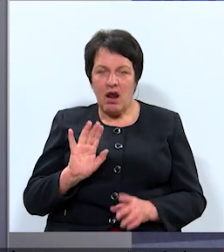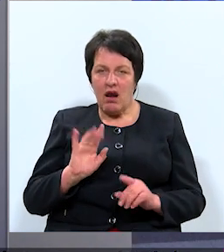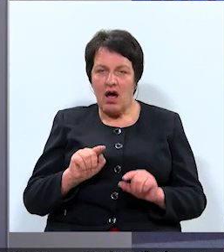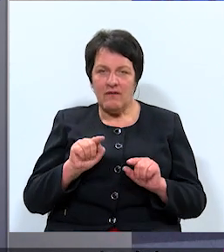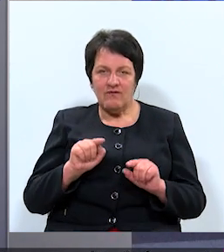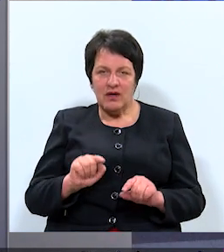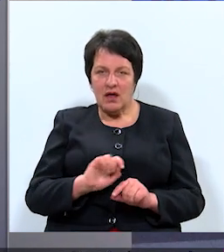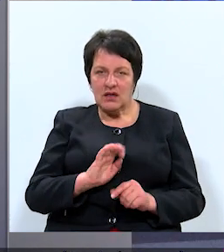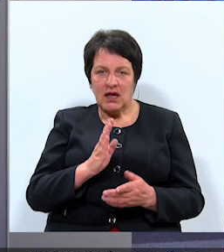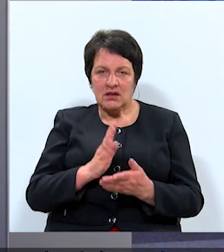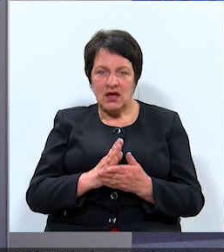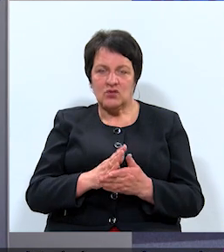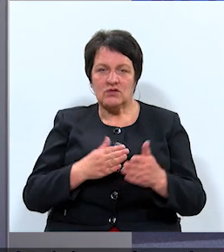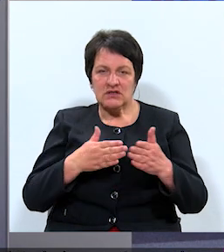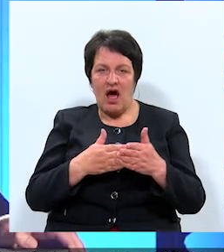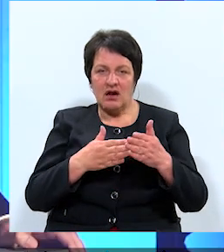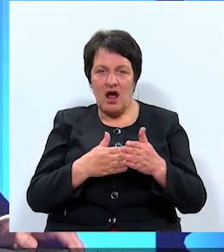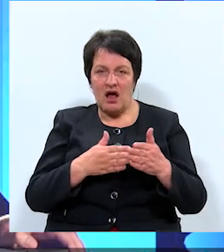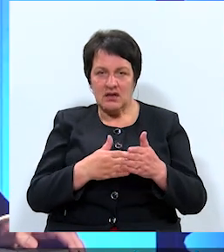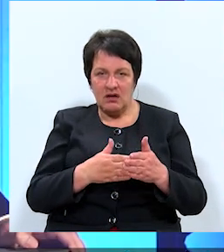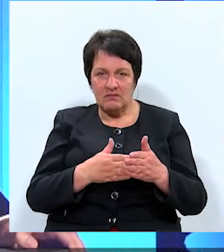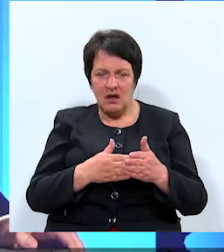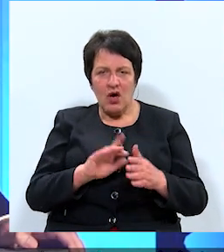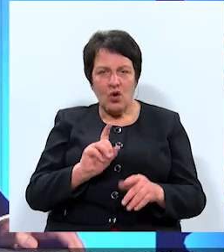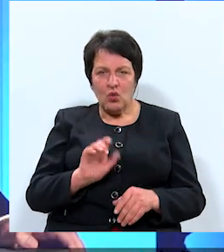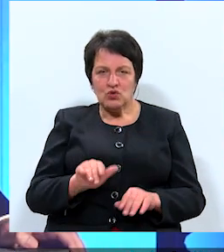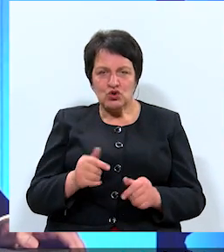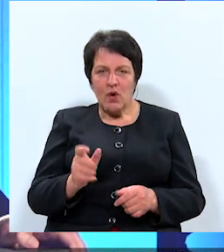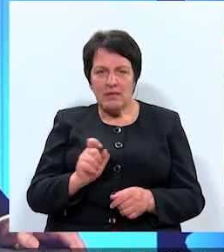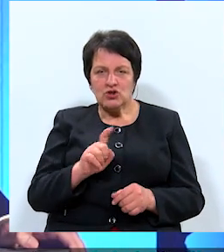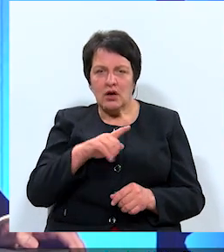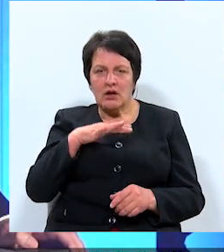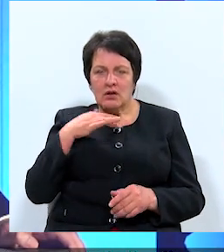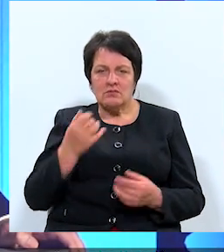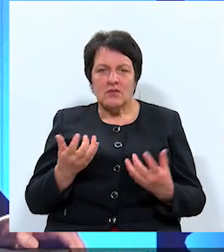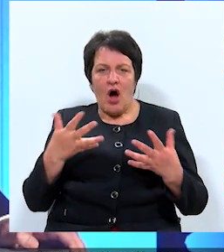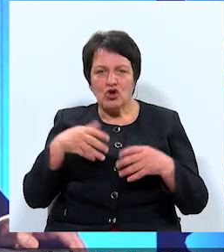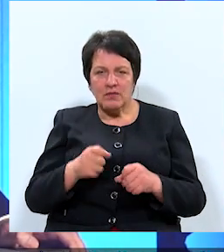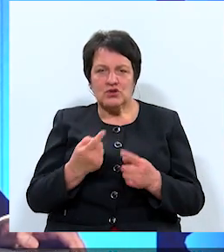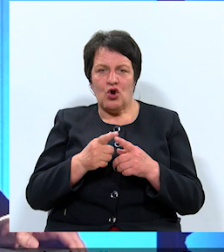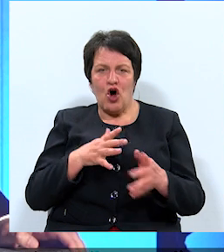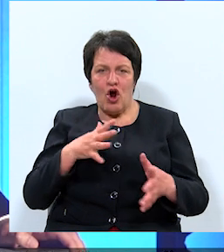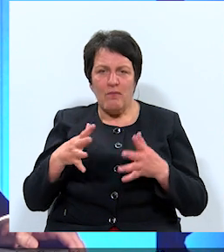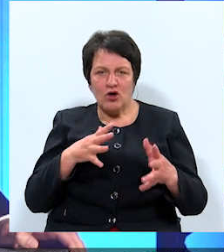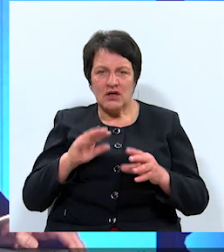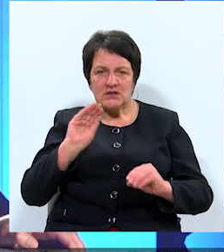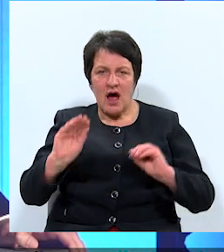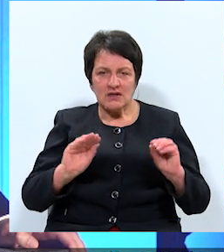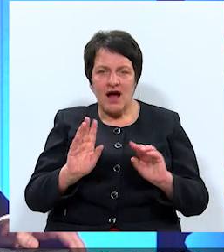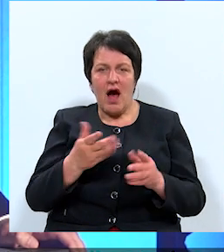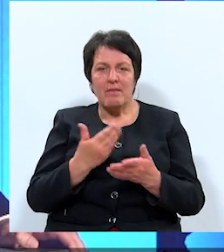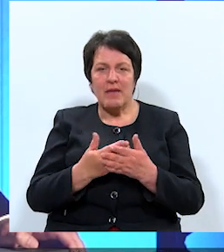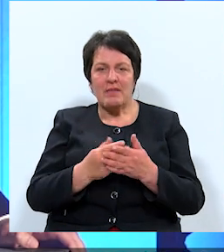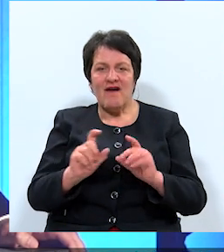netiktu stagnētā. Mēs redzam uz doto brīdi diezgan liela automatizācija un robotizācija notiek. Kaut vai kā piemēram,